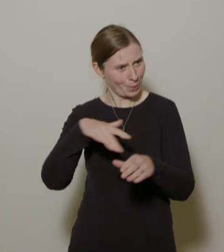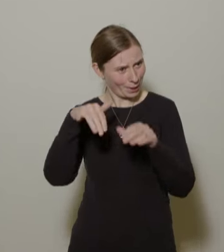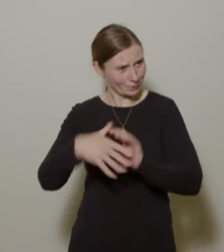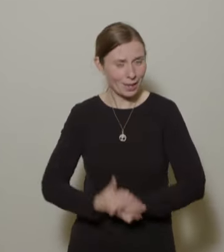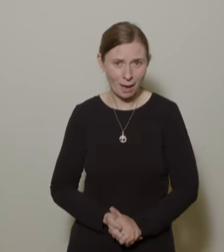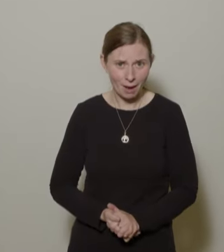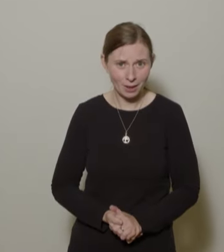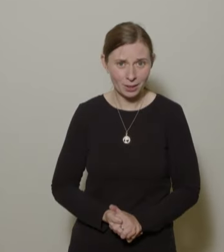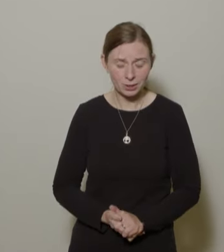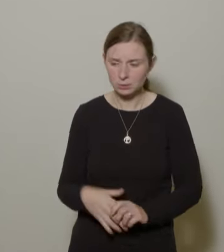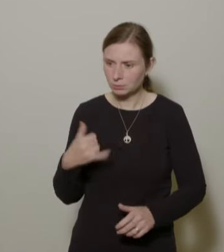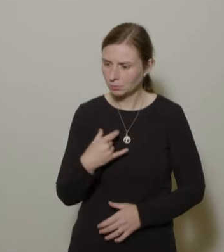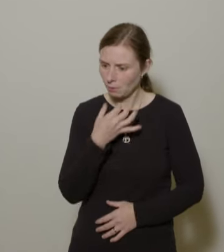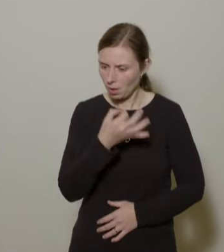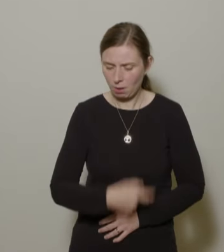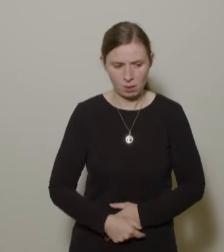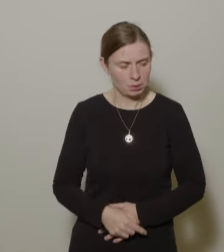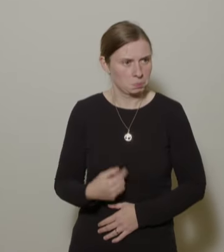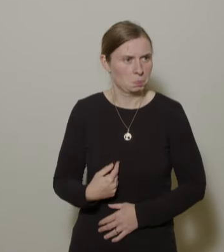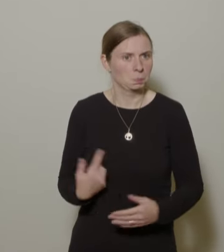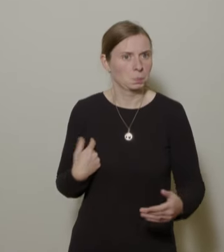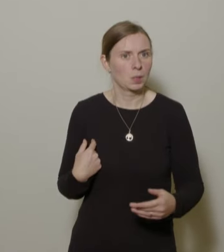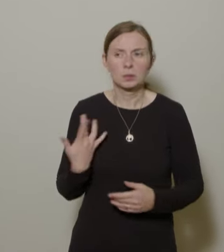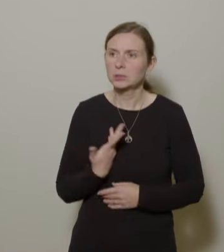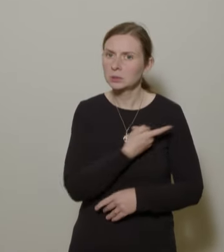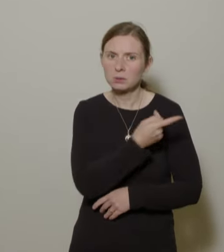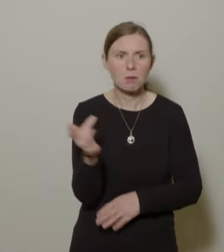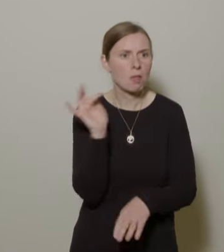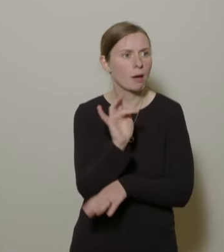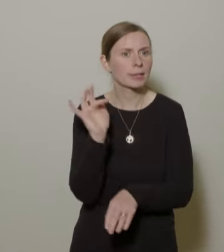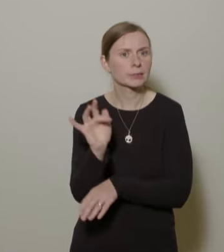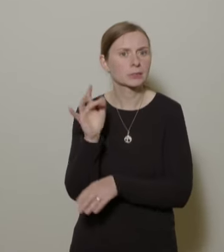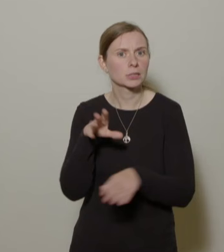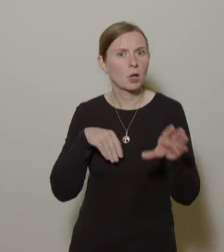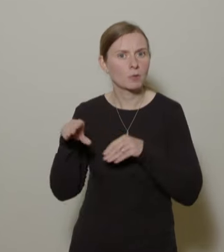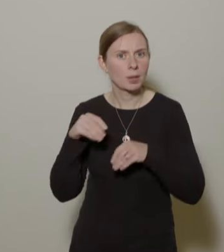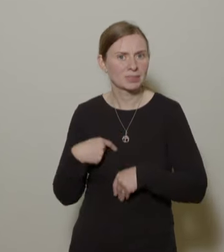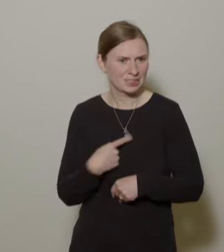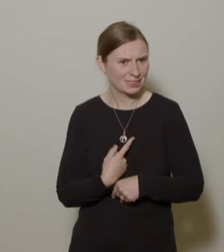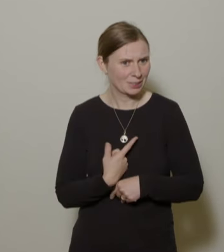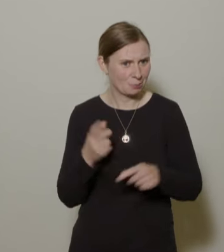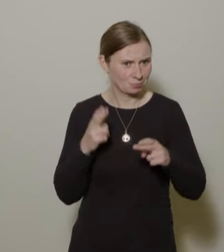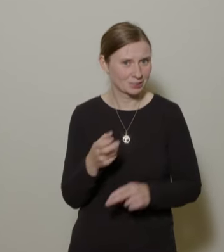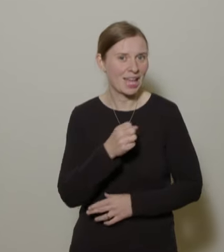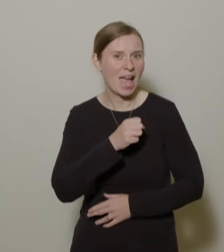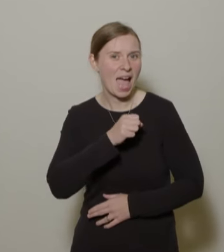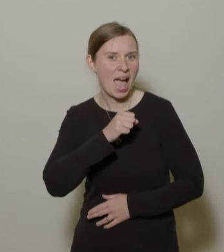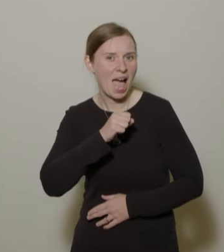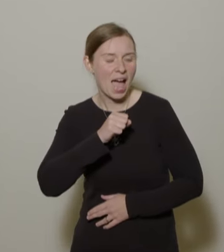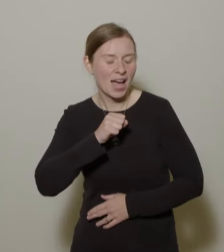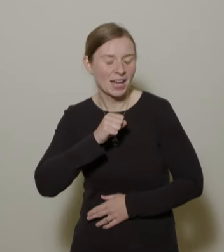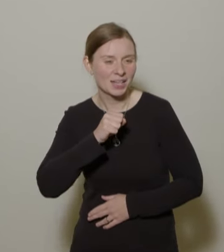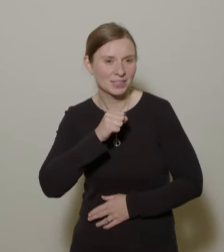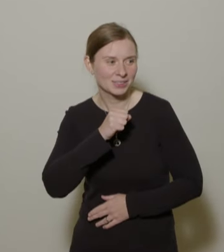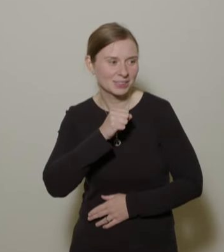diejenigen, die sich so kritisch einer weiteren Aufnahme gegenüber geäußert haben, sind Sie jetzt rechtspopulistisch geworden oder haben wir